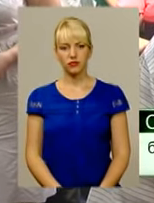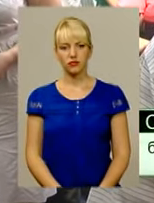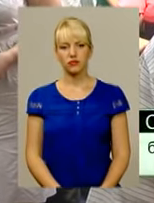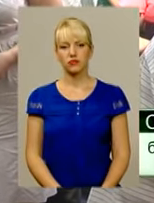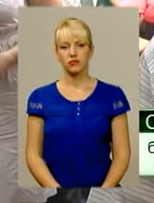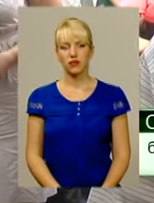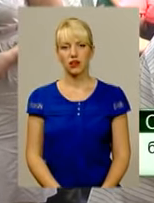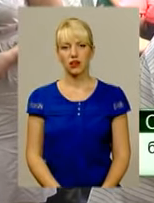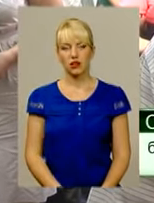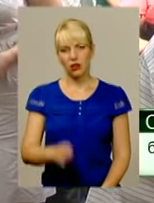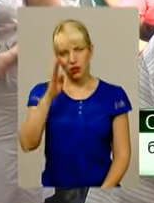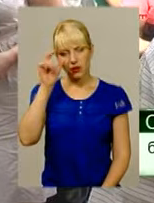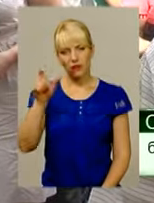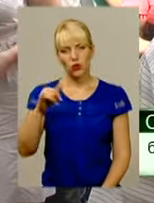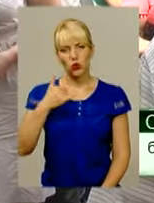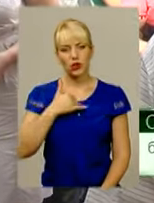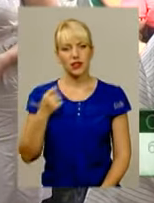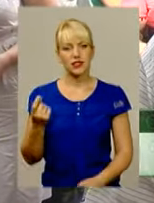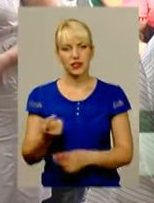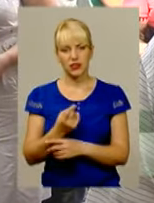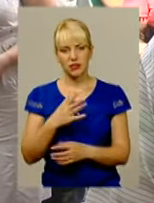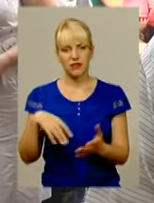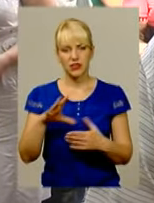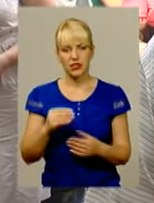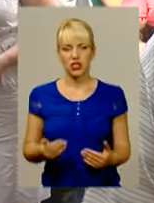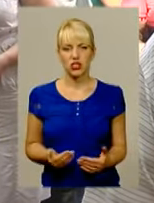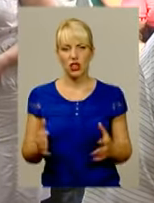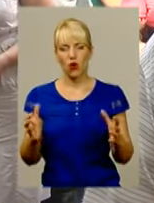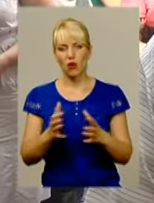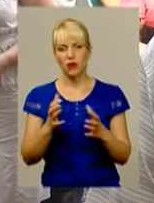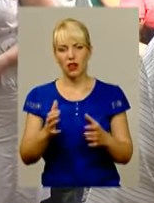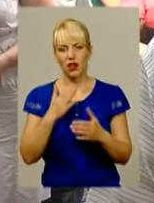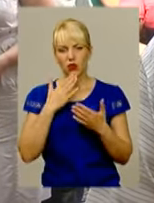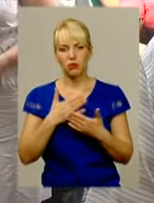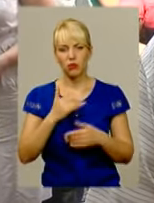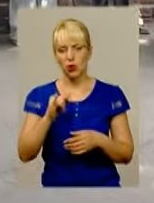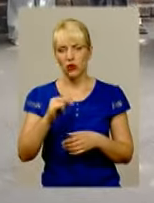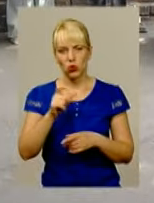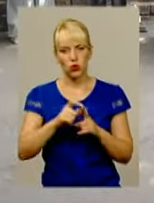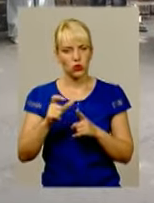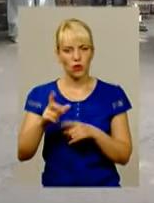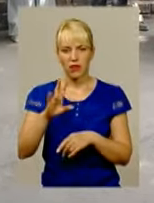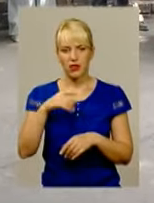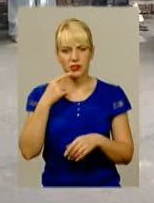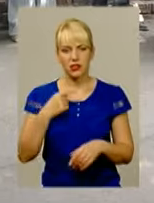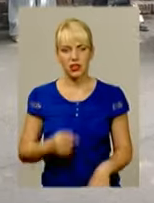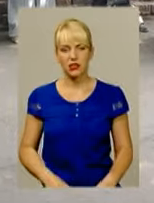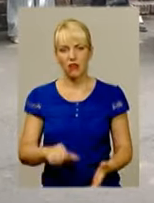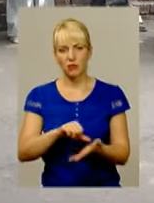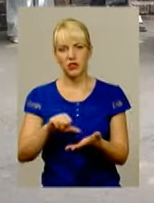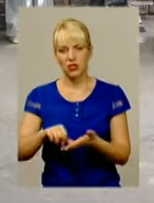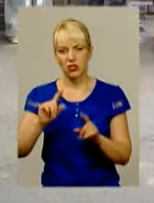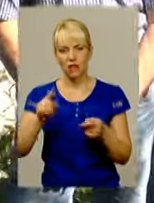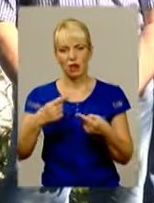Він нас єдинний, ми його всю життя оберігали, любили. Він нам поганого слова не сказав. Присутні вимагають